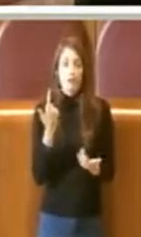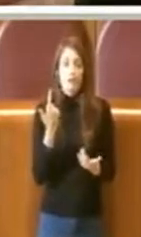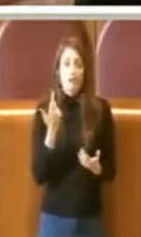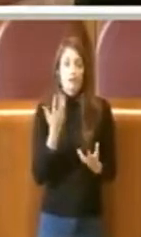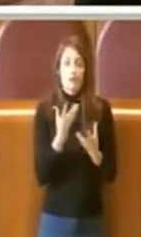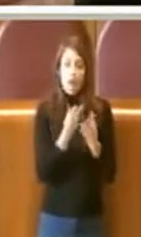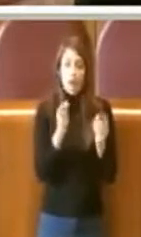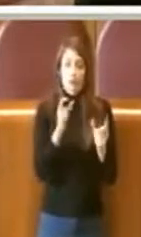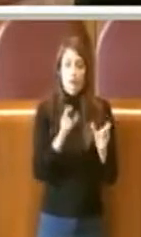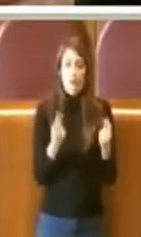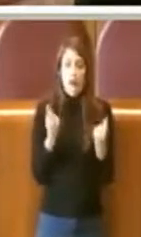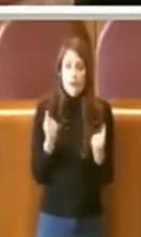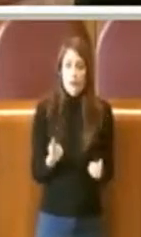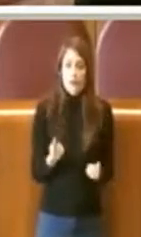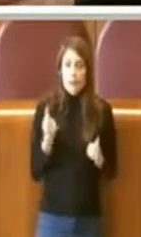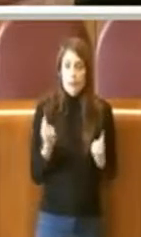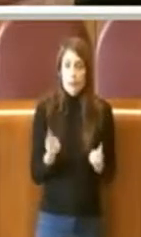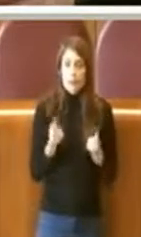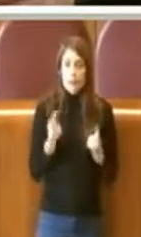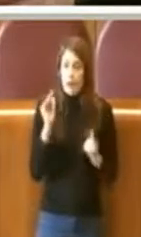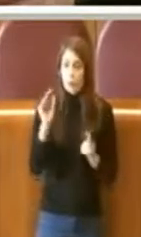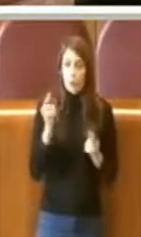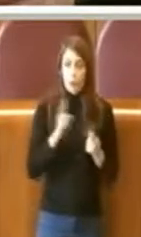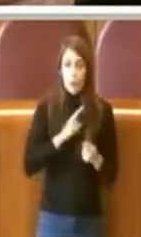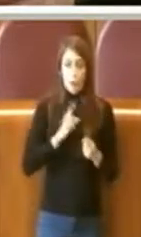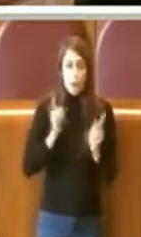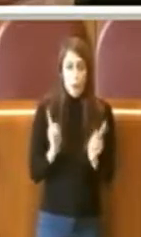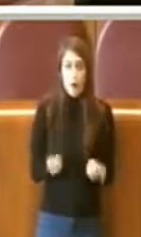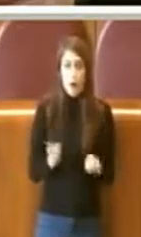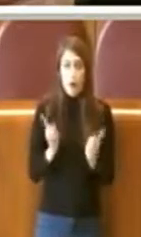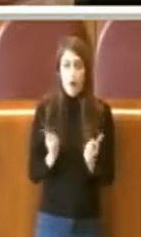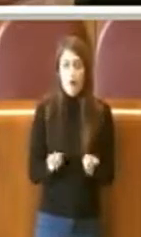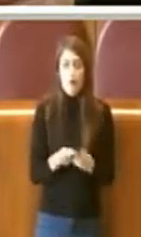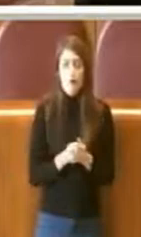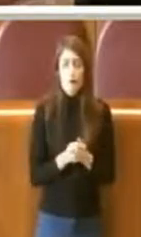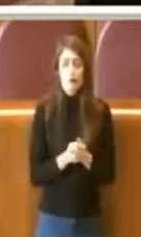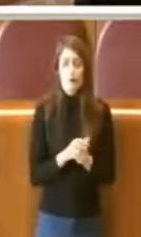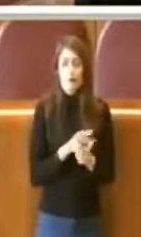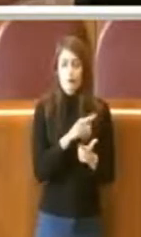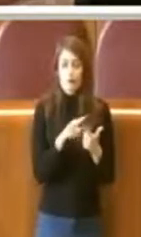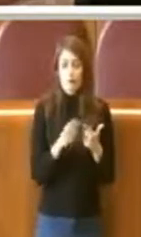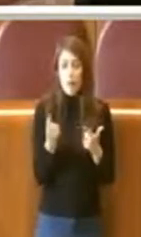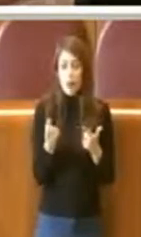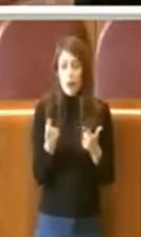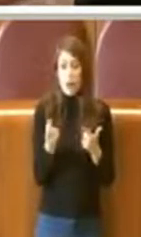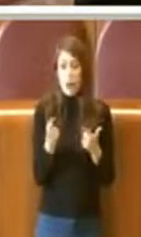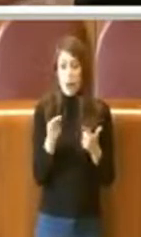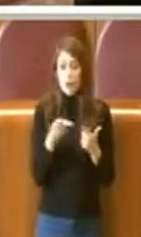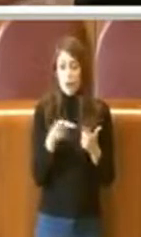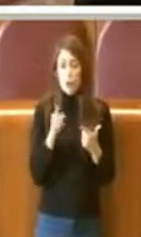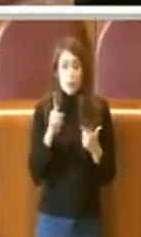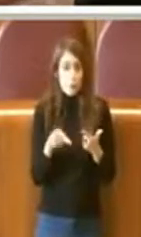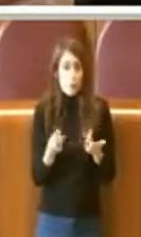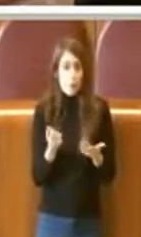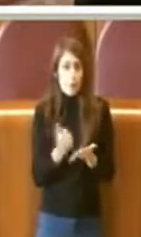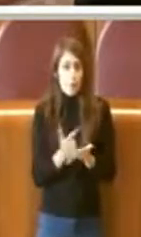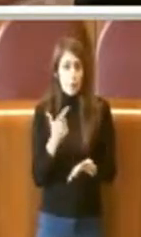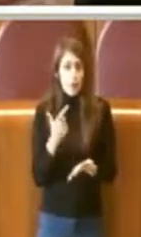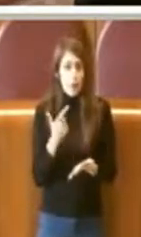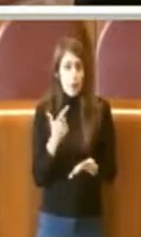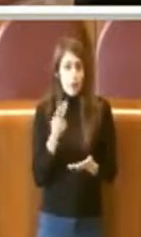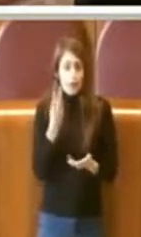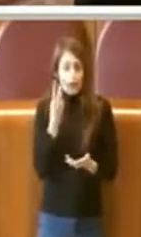trepidante attesa di capire quale sarà il loro futuro. E gli aspetti economici, anche, abbiamo visto l